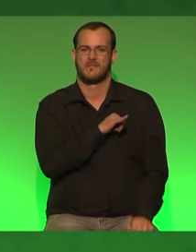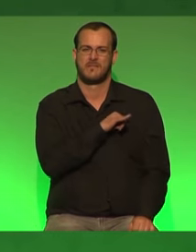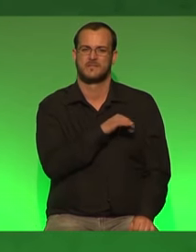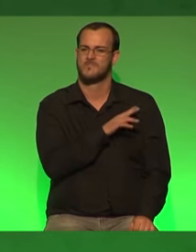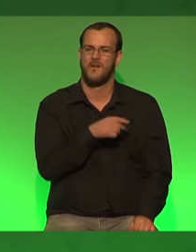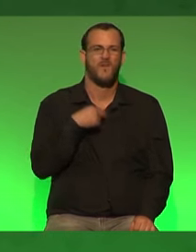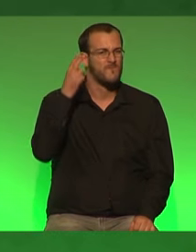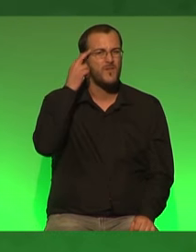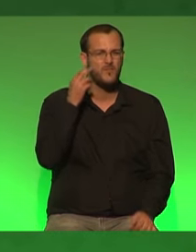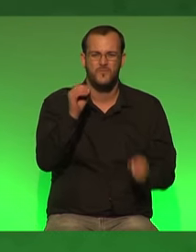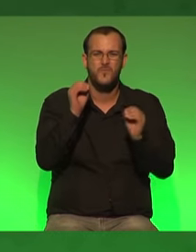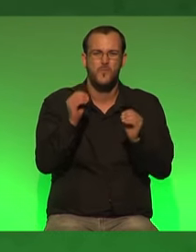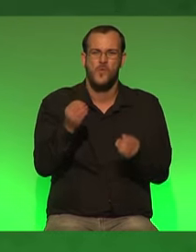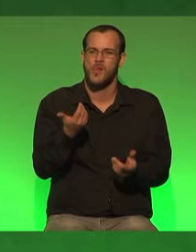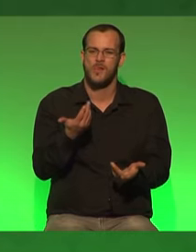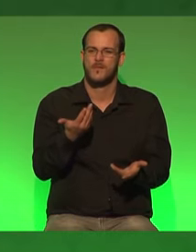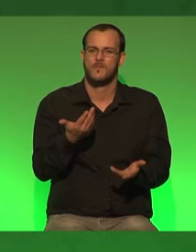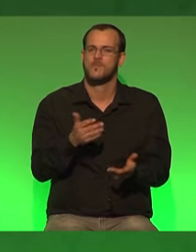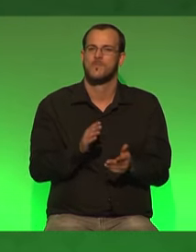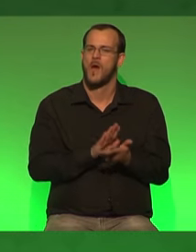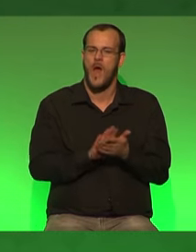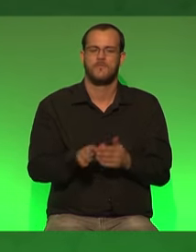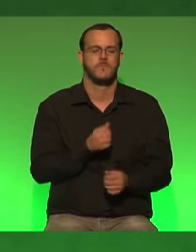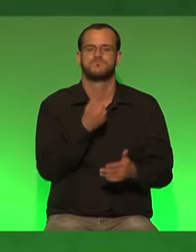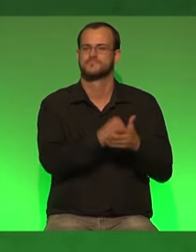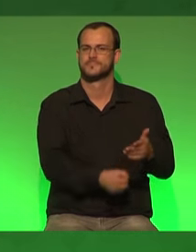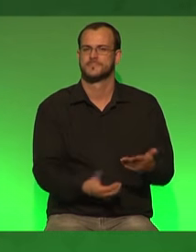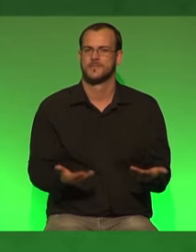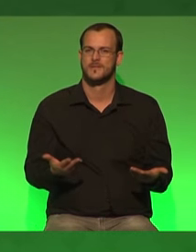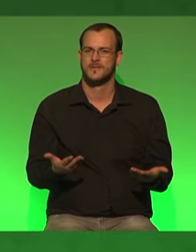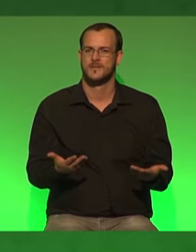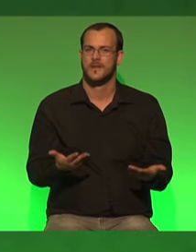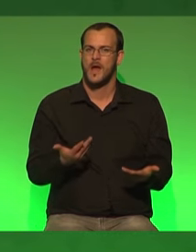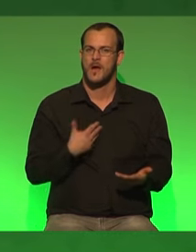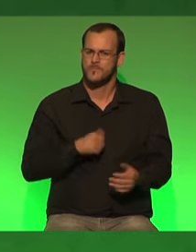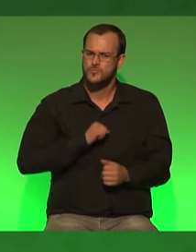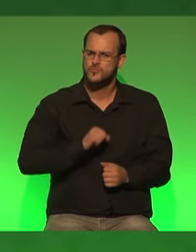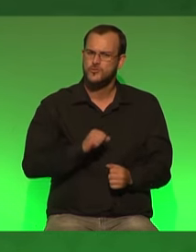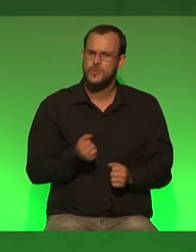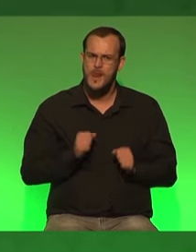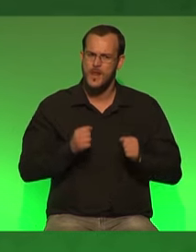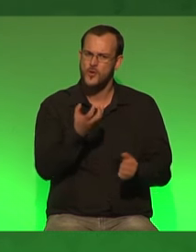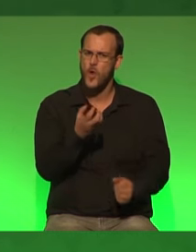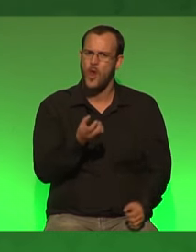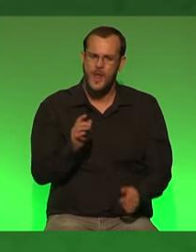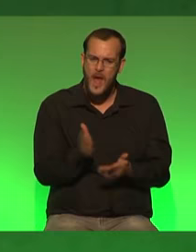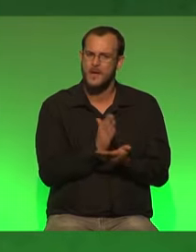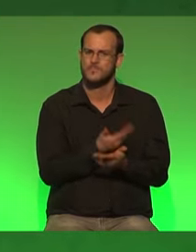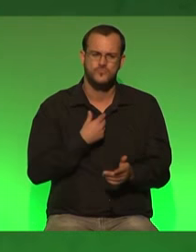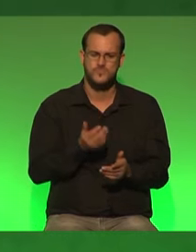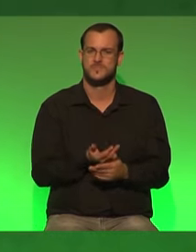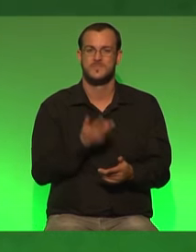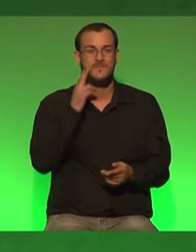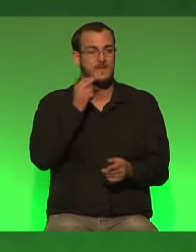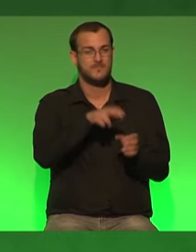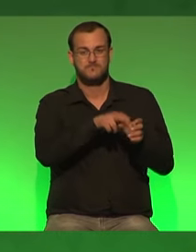und jede faktenlage einfach durchzusetzen so wir müssen aber schneller aus der kohle raus und wir wissen dass zwei von drei